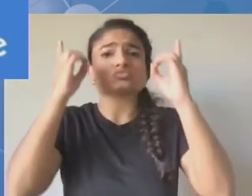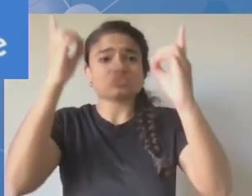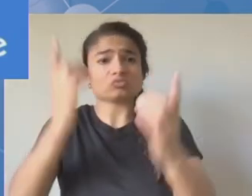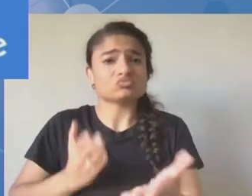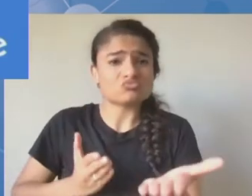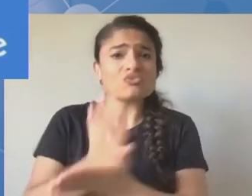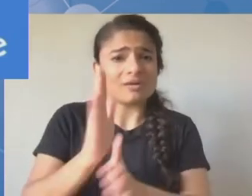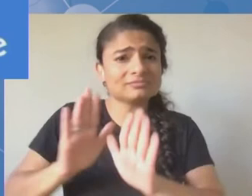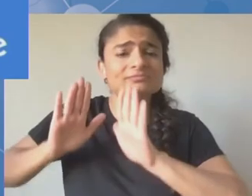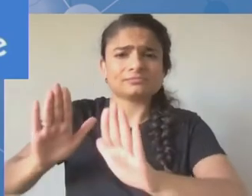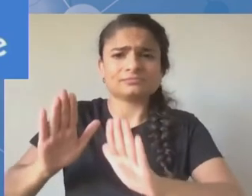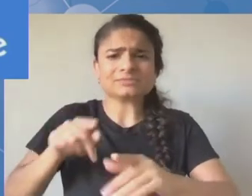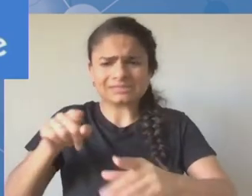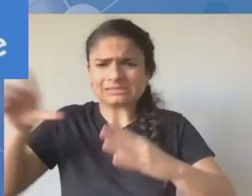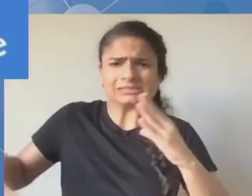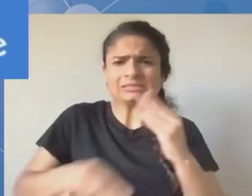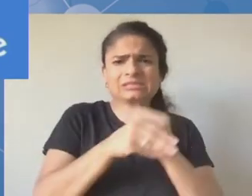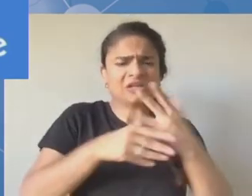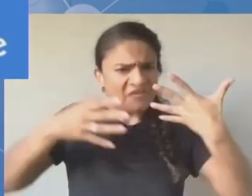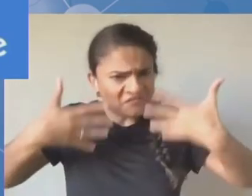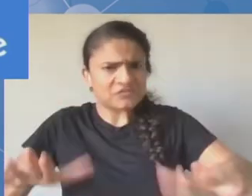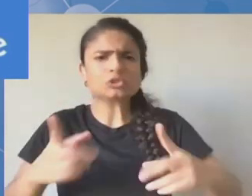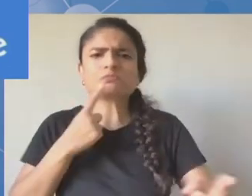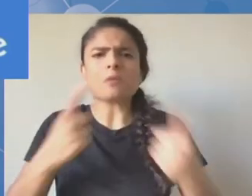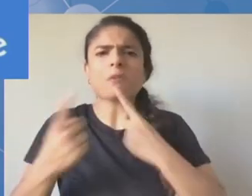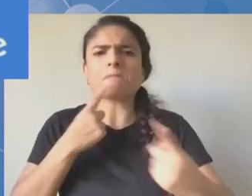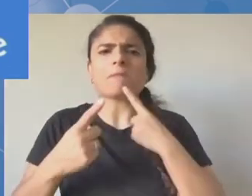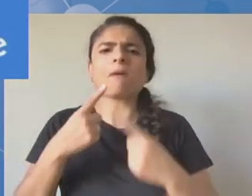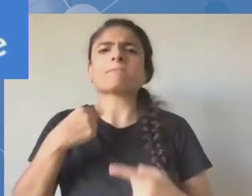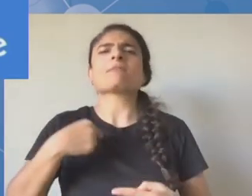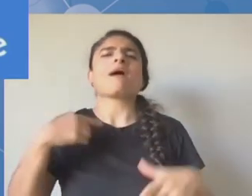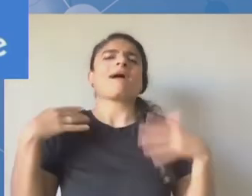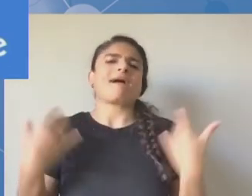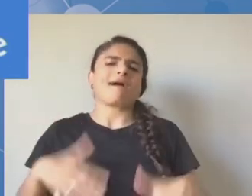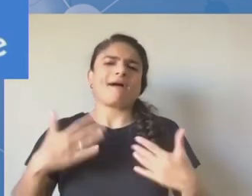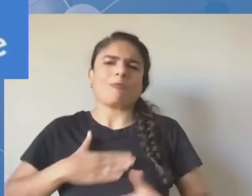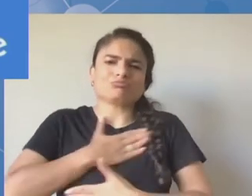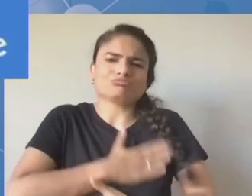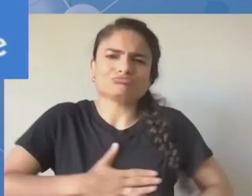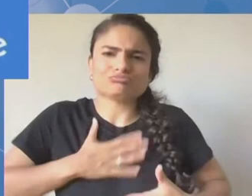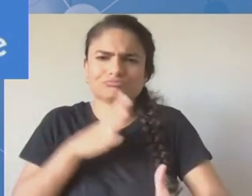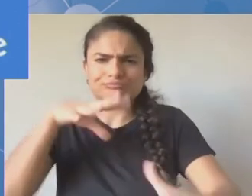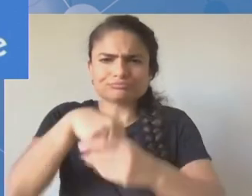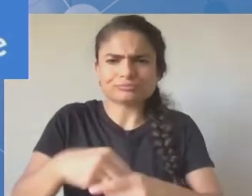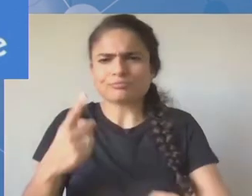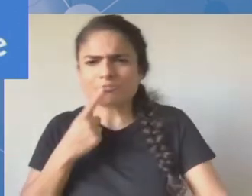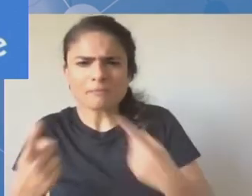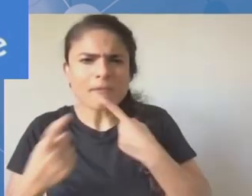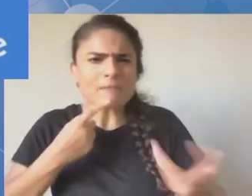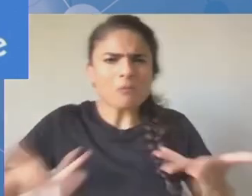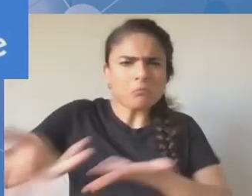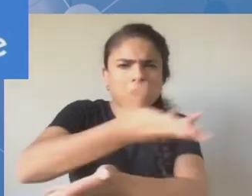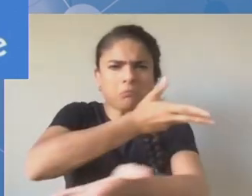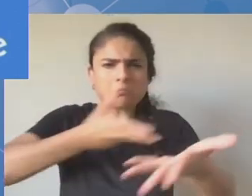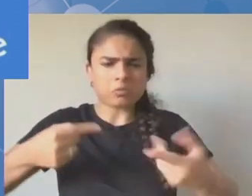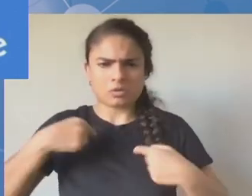ludów rdzennych. Cieszę się, że mogłem uczestniczyć także w dyskusjach na temat tego,